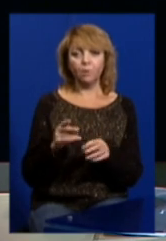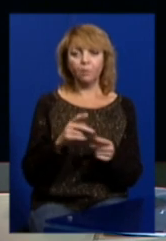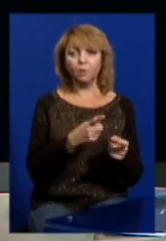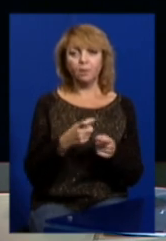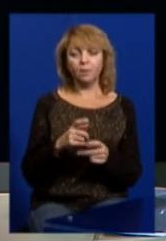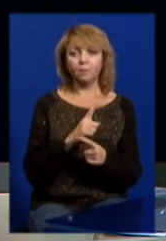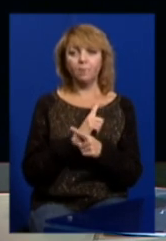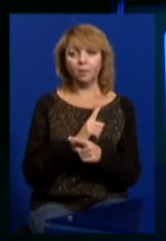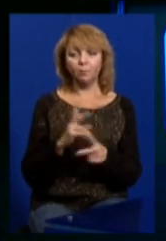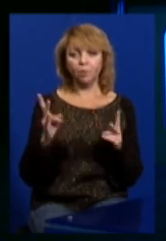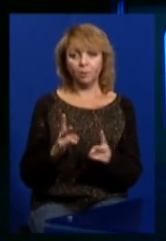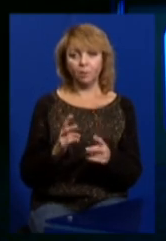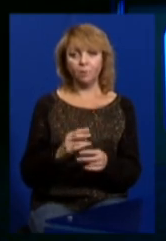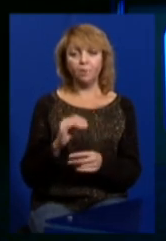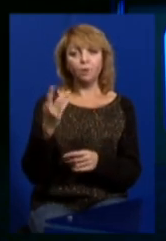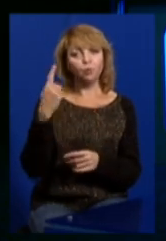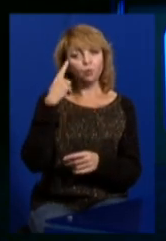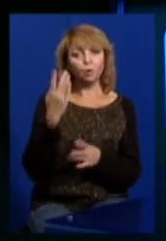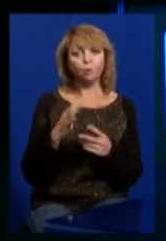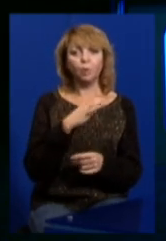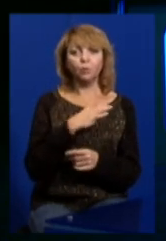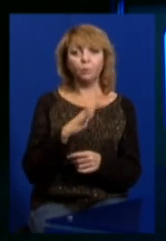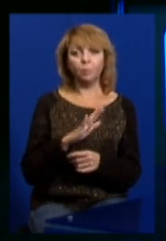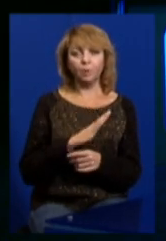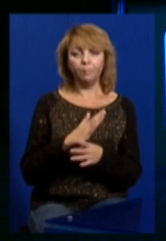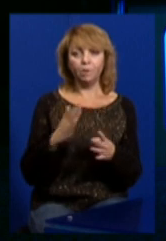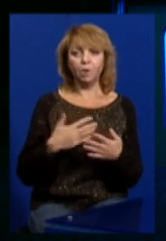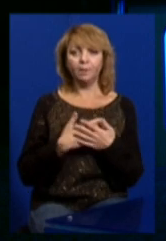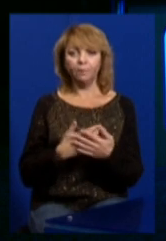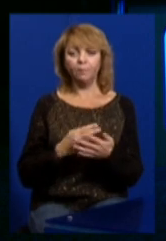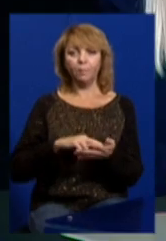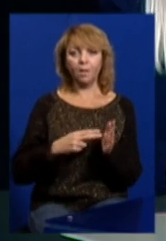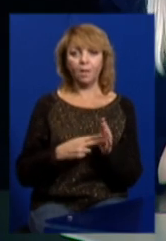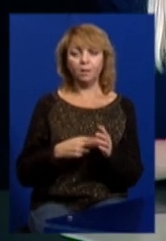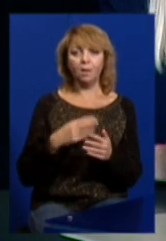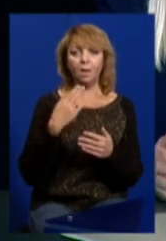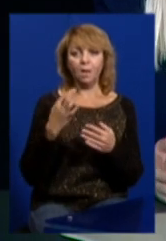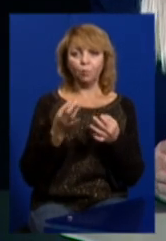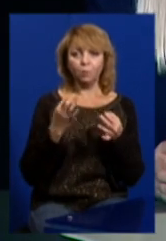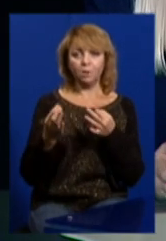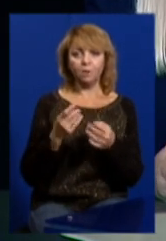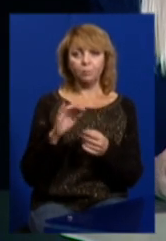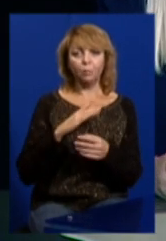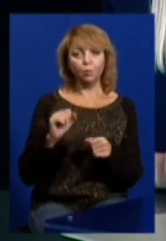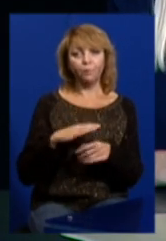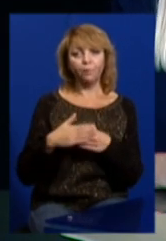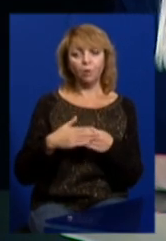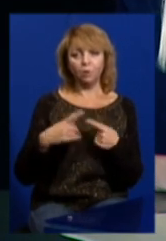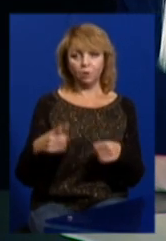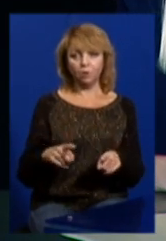смерть потерпілого. На вашу думку, якщо б прокуратура була більш активною в плані аргументації, чи міг би бути вирок іншим?